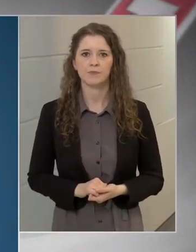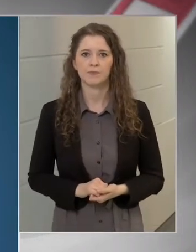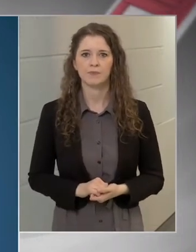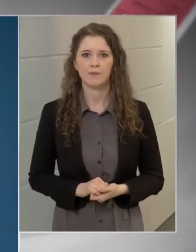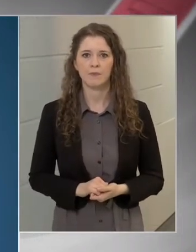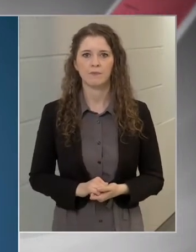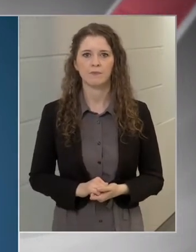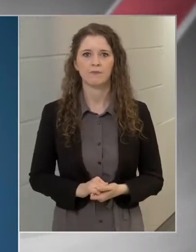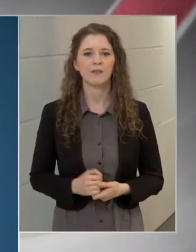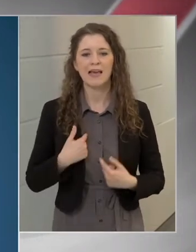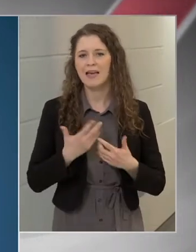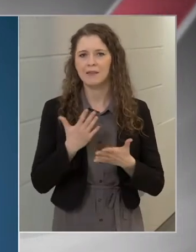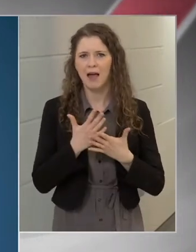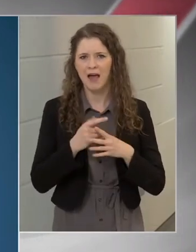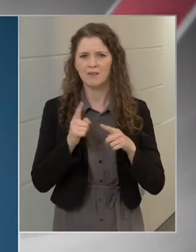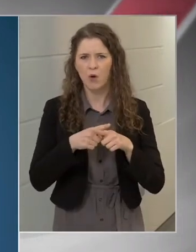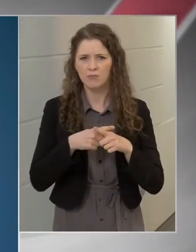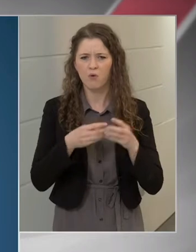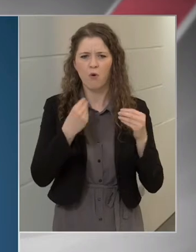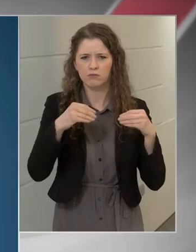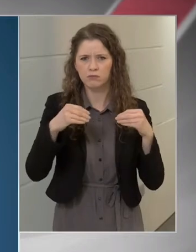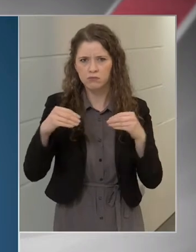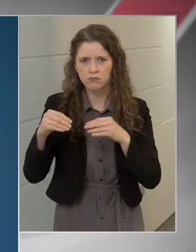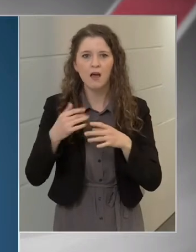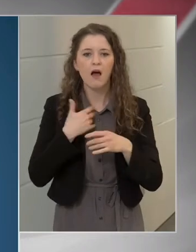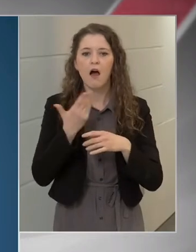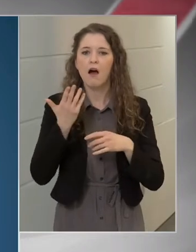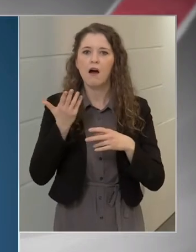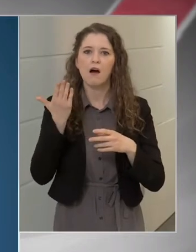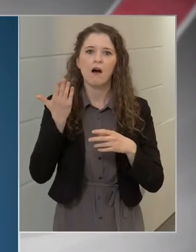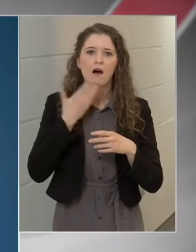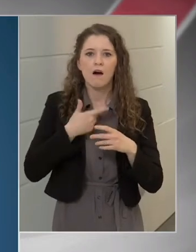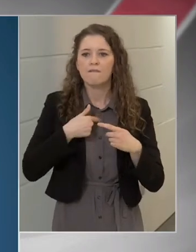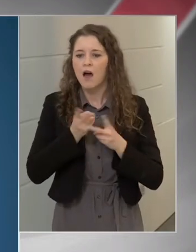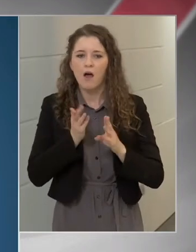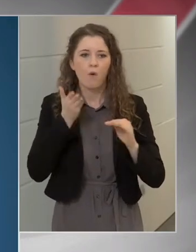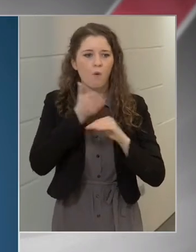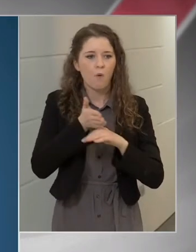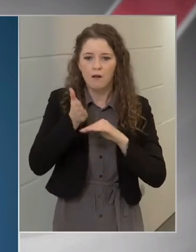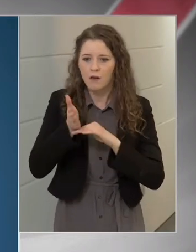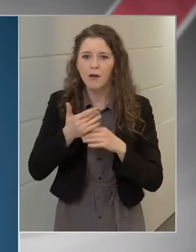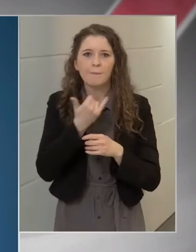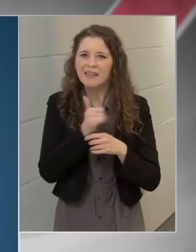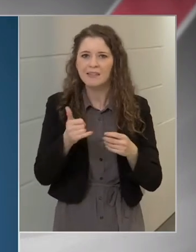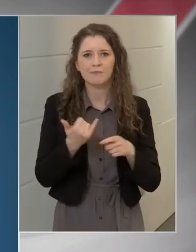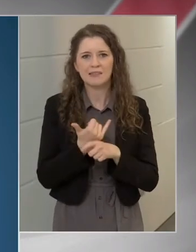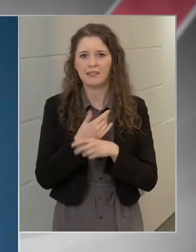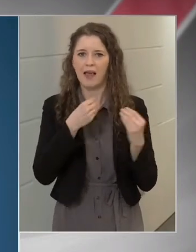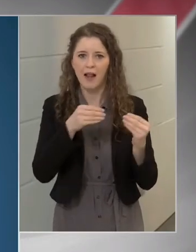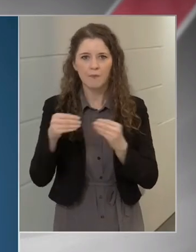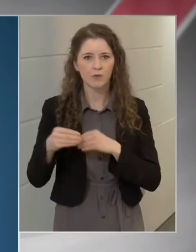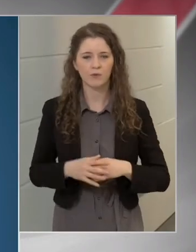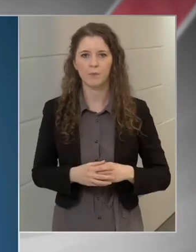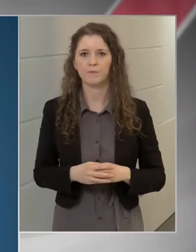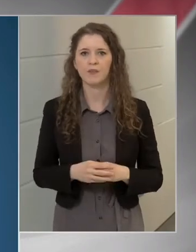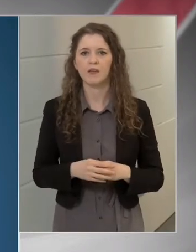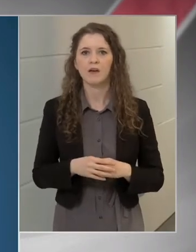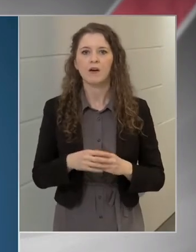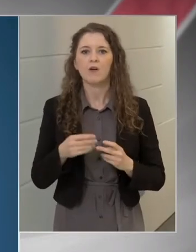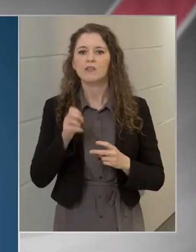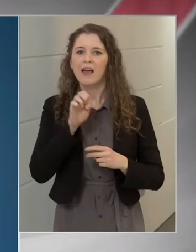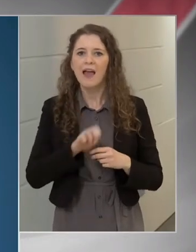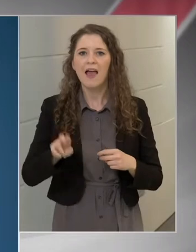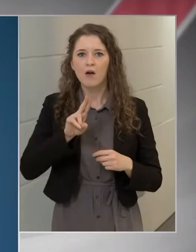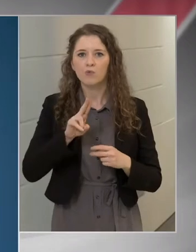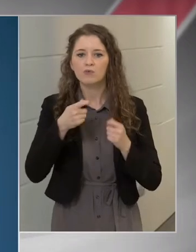Mindenhol elmondtam, ahol eddig jártam, hogy azt a választást hasonlóan az EU tagállamokhoz nem tudjuk